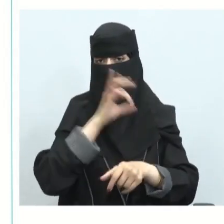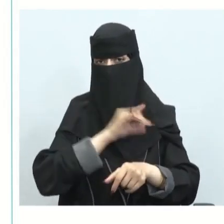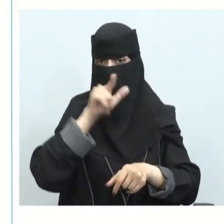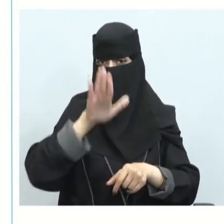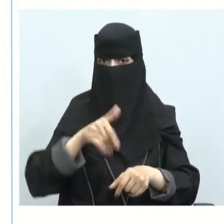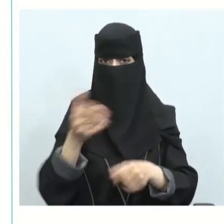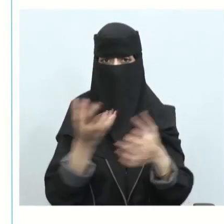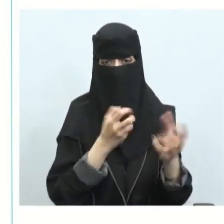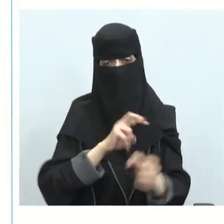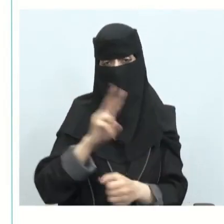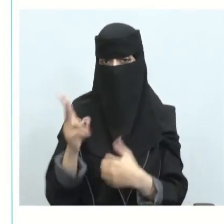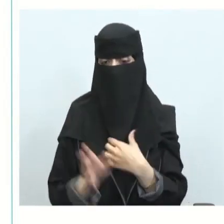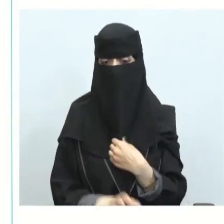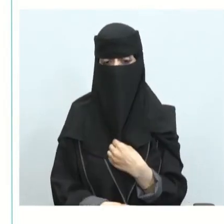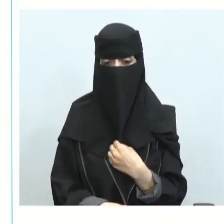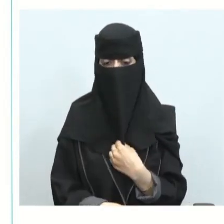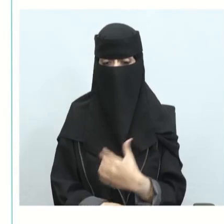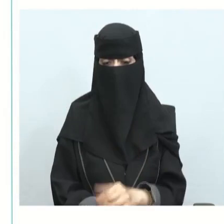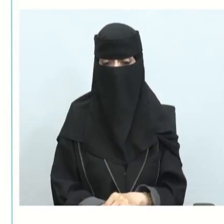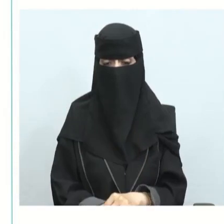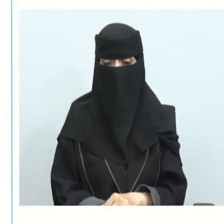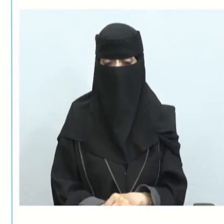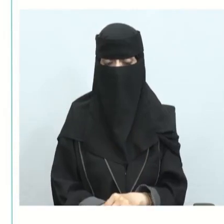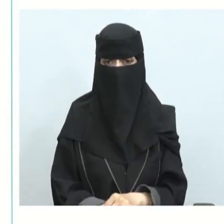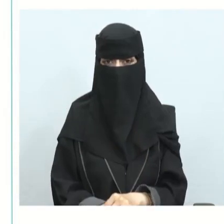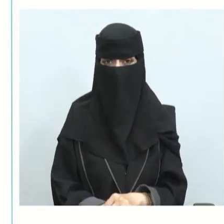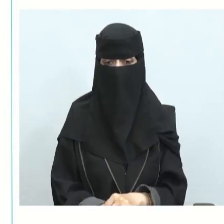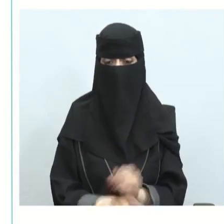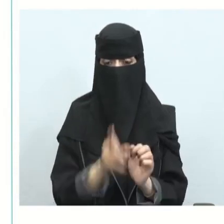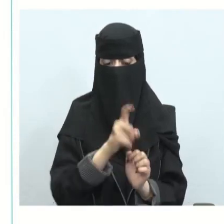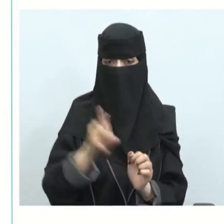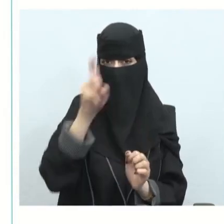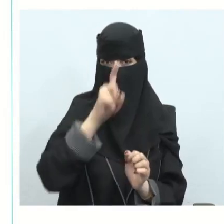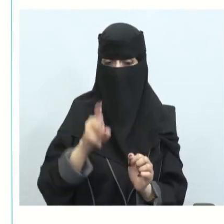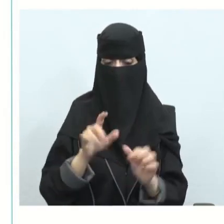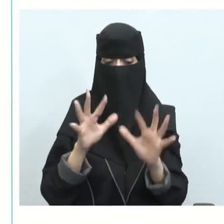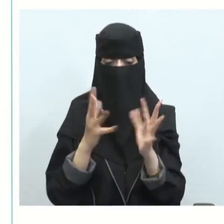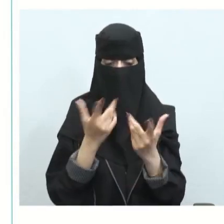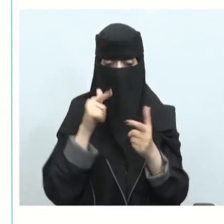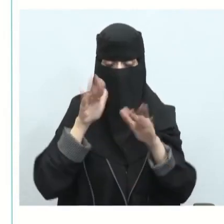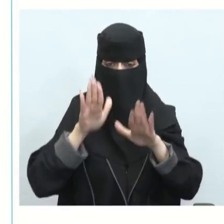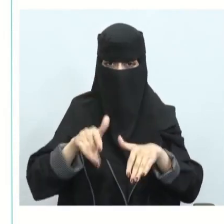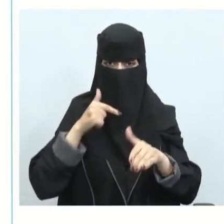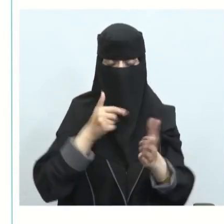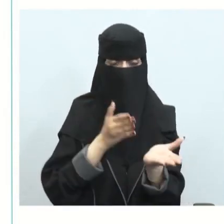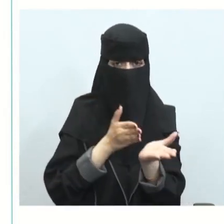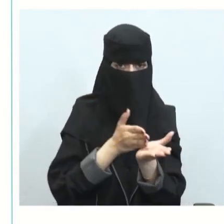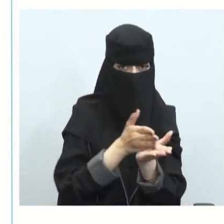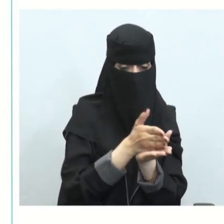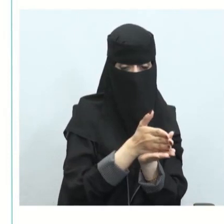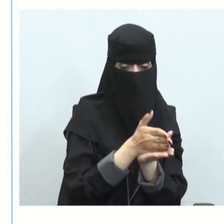مصادر أخرى لو نظرنا إلى تساؤل آخر لماذا تعد